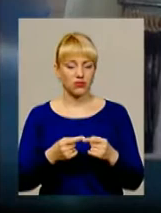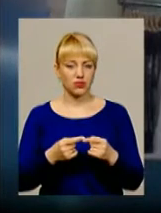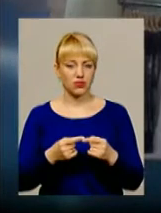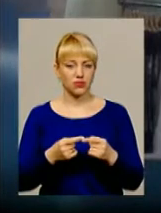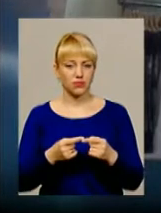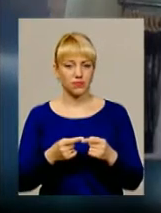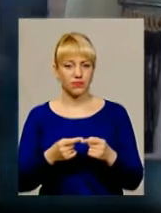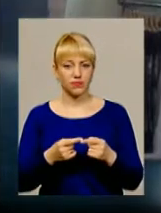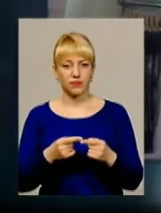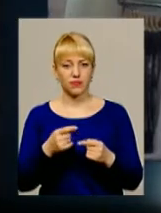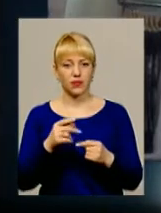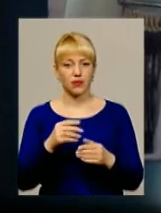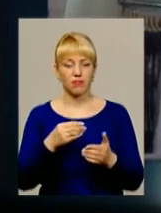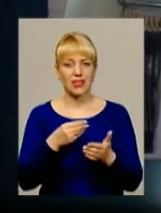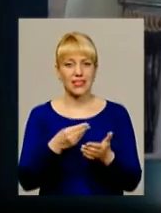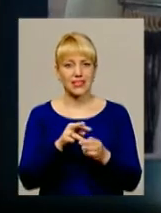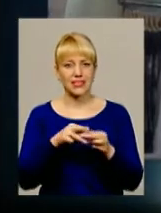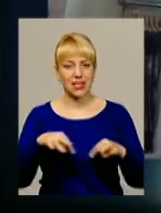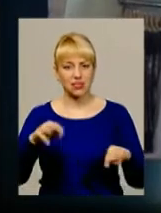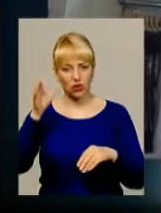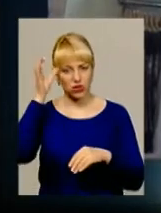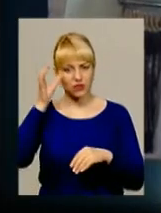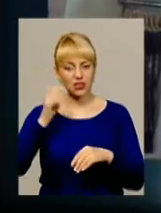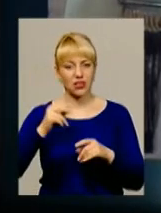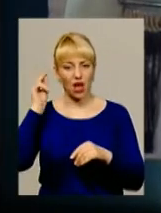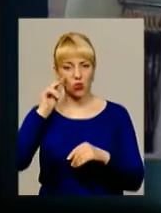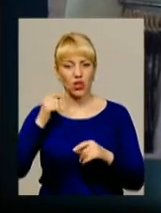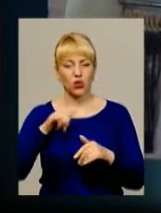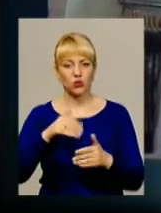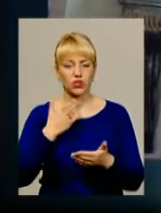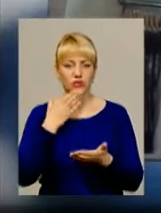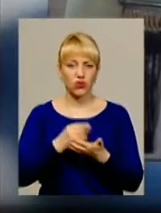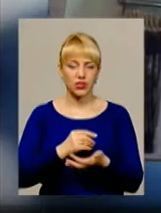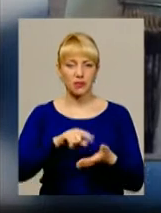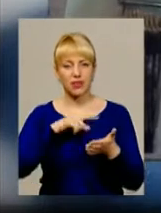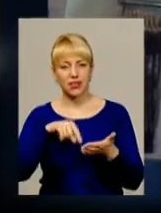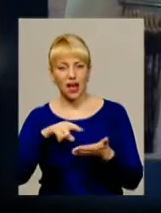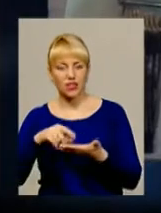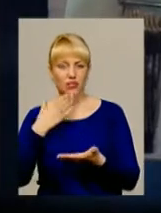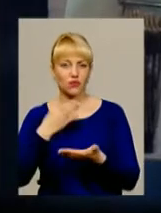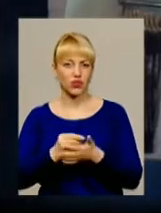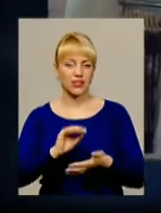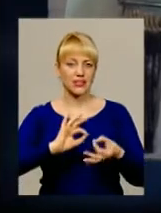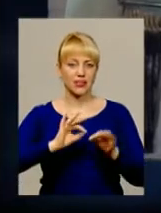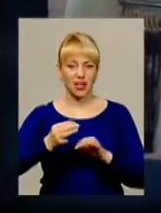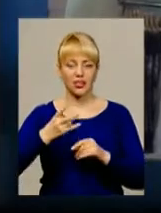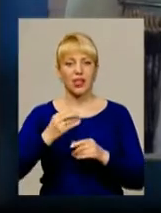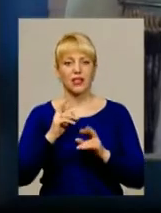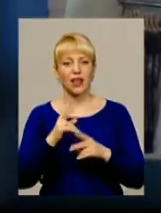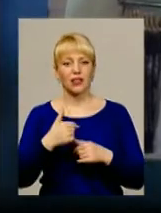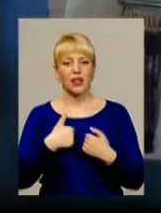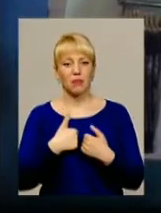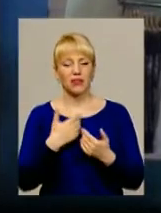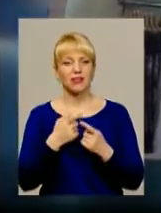Міністерства освіти і науки. І тут є свої питання, свої складнощі. Як на мене, досить далеко